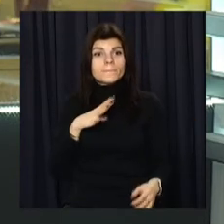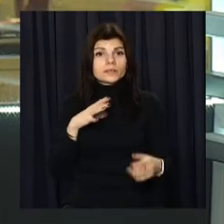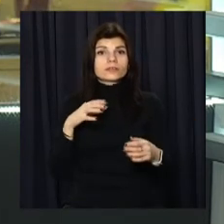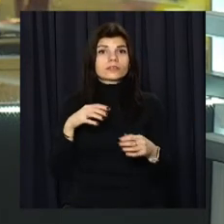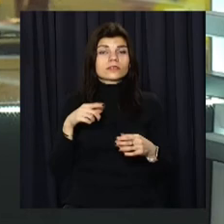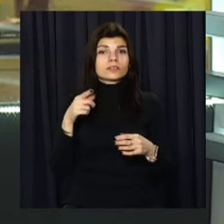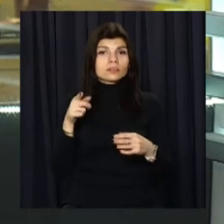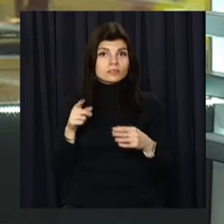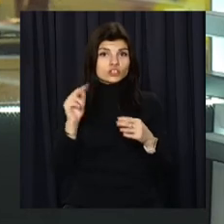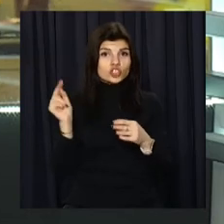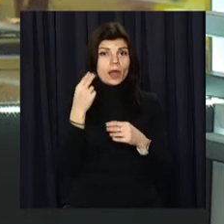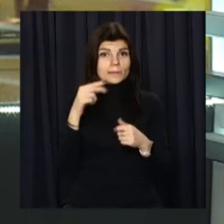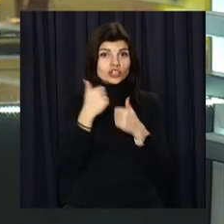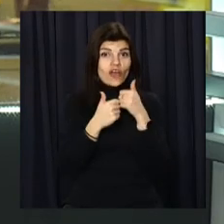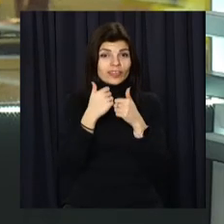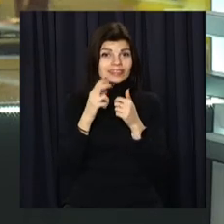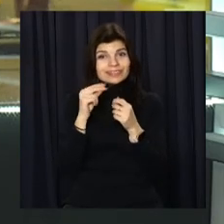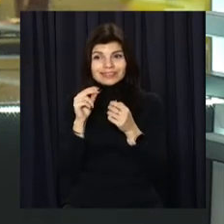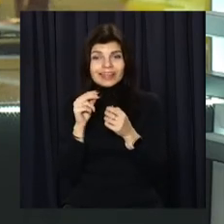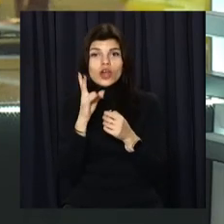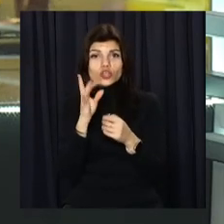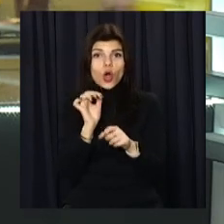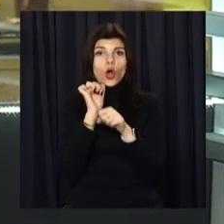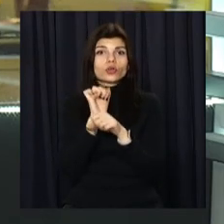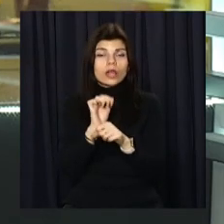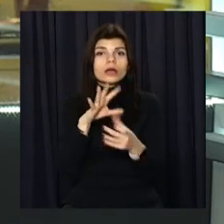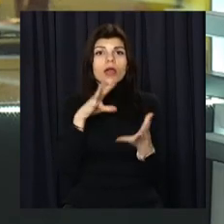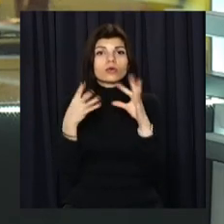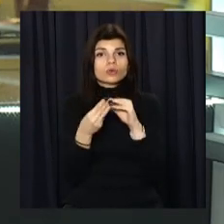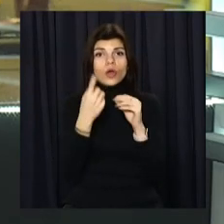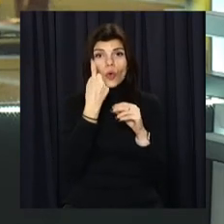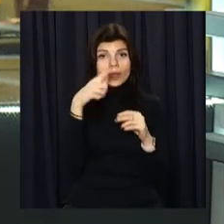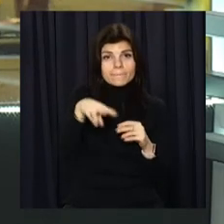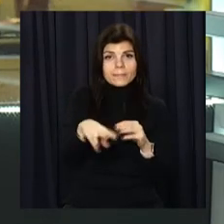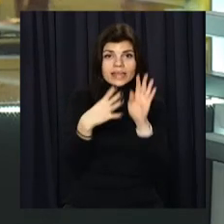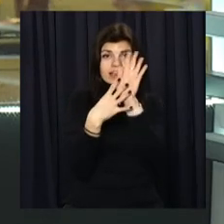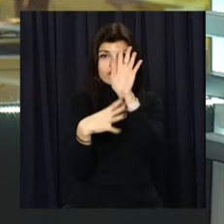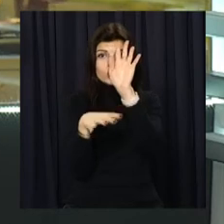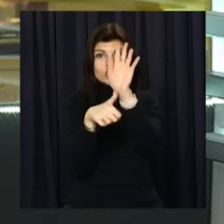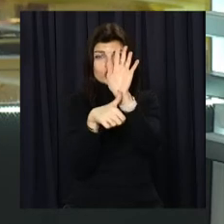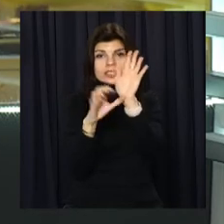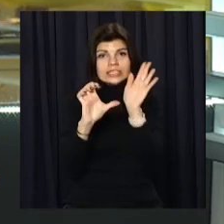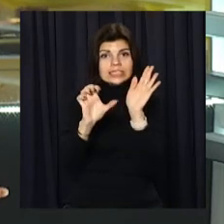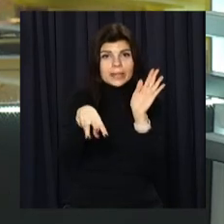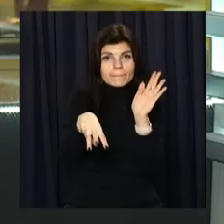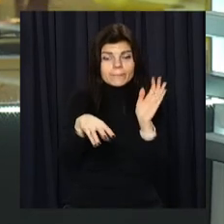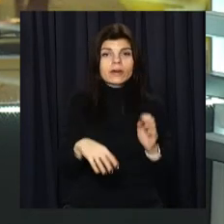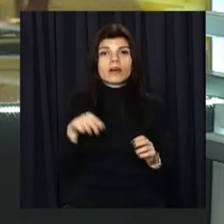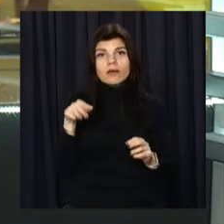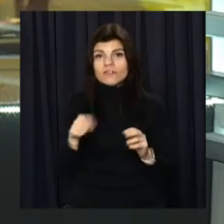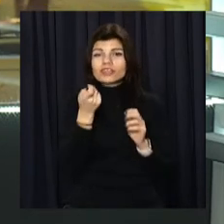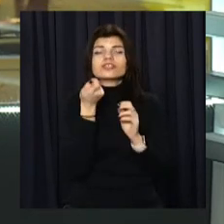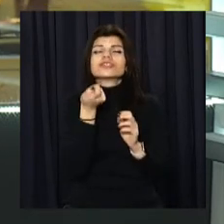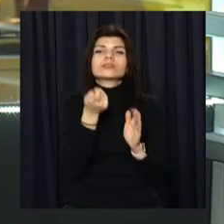статусі чинної чемпіонки змагань, проте зупинилася на результаті 1 метр 96 сантиметрів. Його не